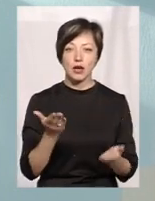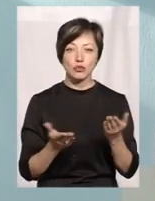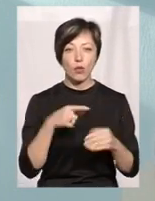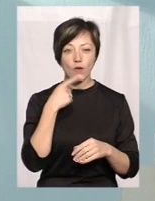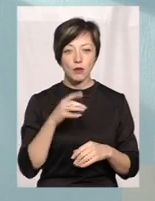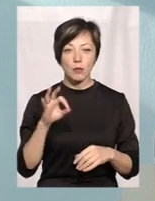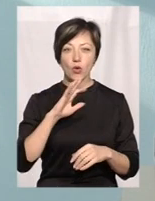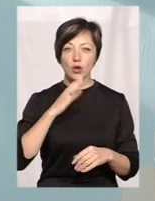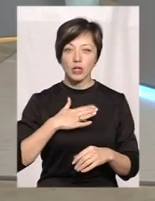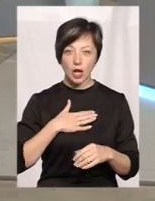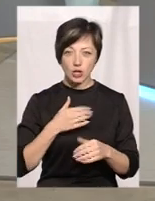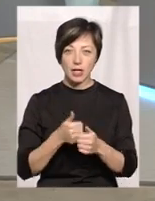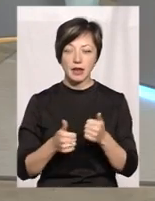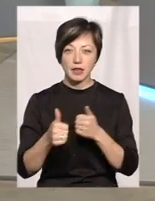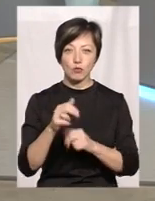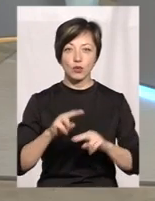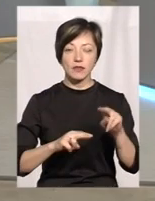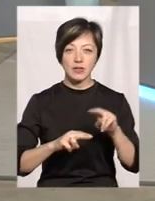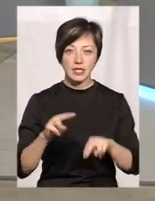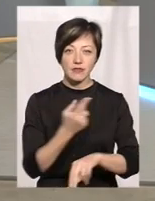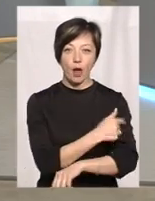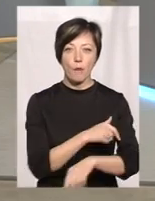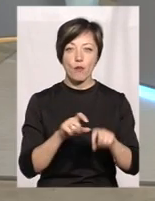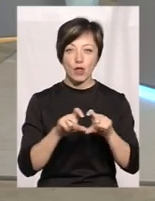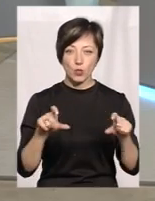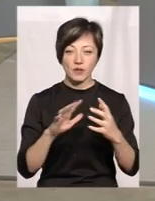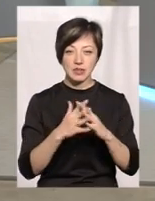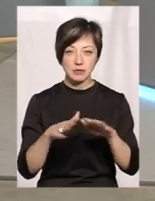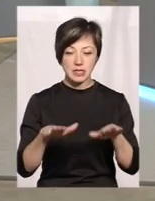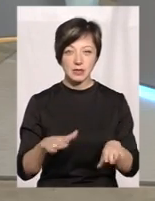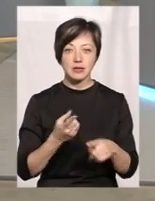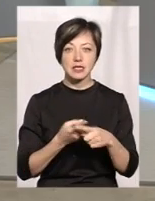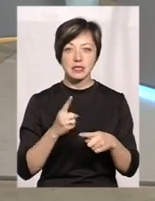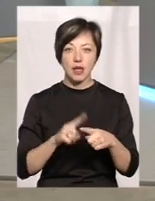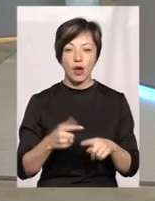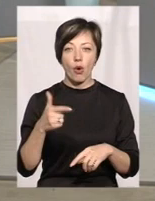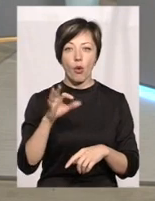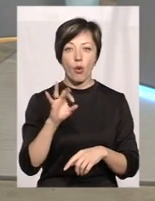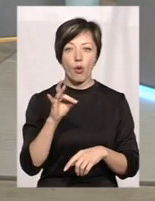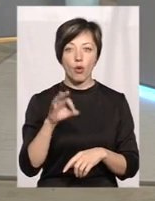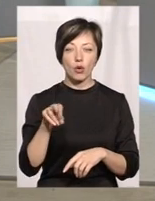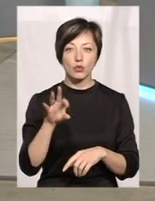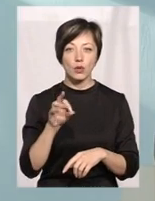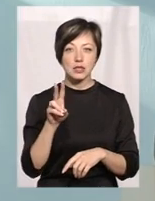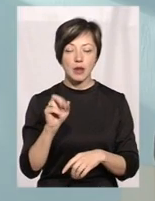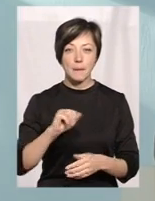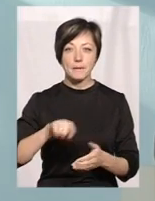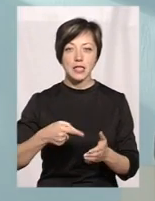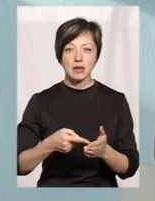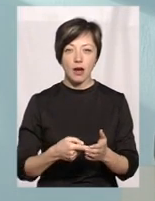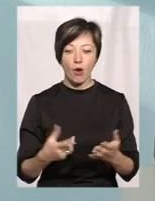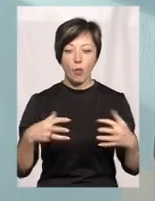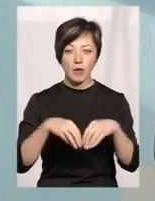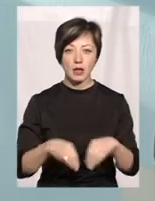говорити про наших лідерів у будівництві амбулаторій, я б хотіла відзначити, це Городоцьку міську об'єднану